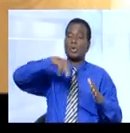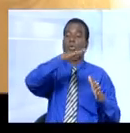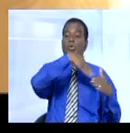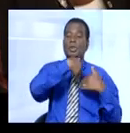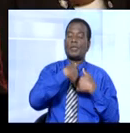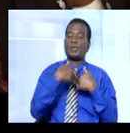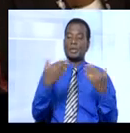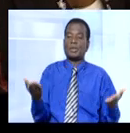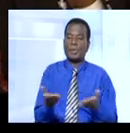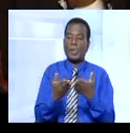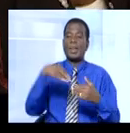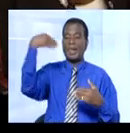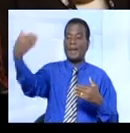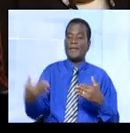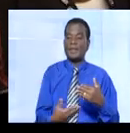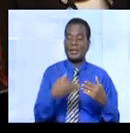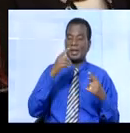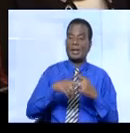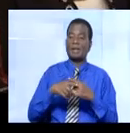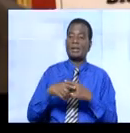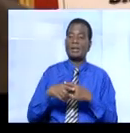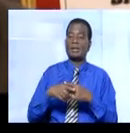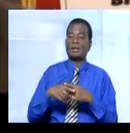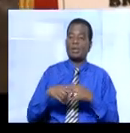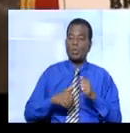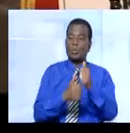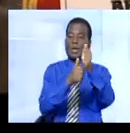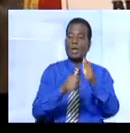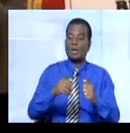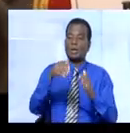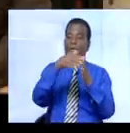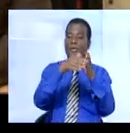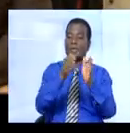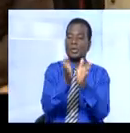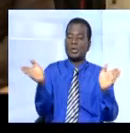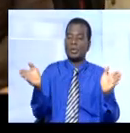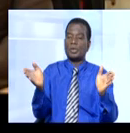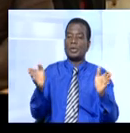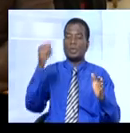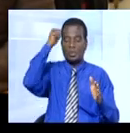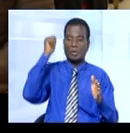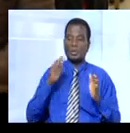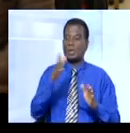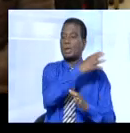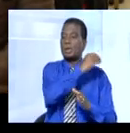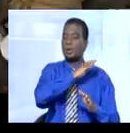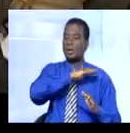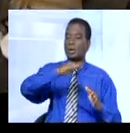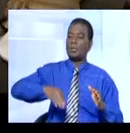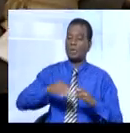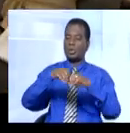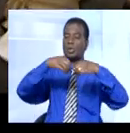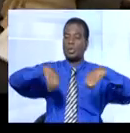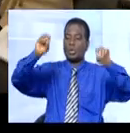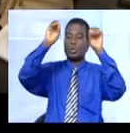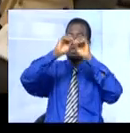en cours. Invités à soutenir et accompagner le recensement en général de la population de l'habitat, diplomates et membres d'organismes internationaux